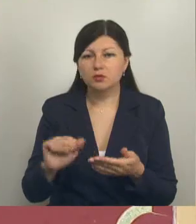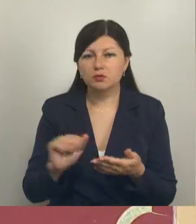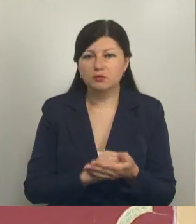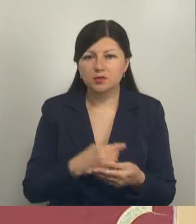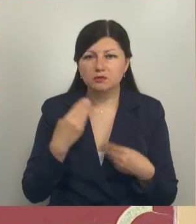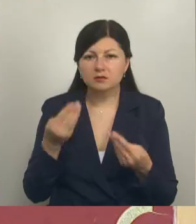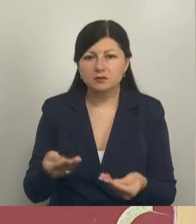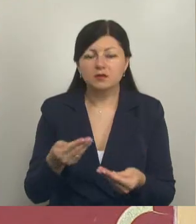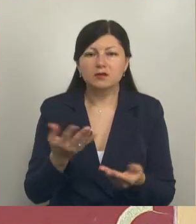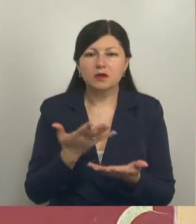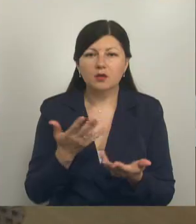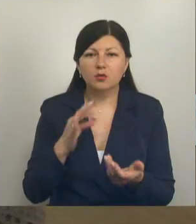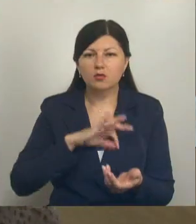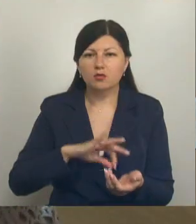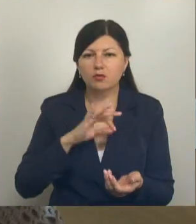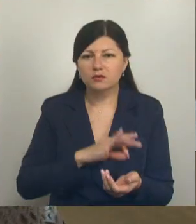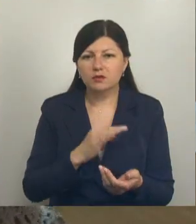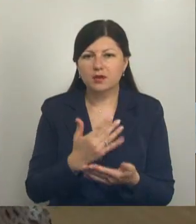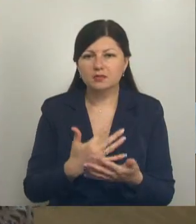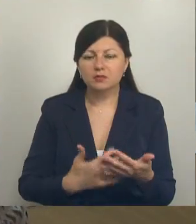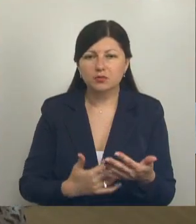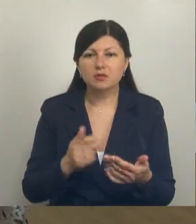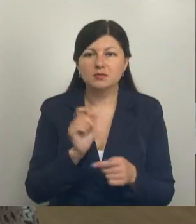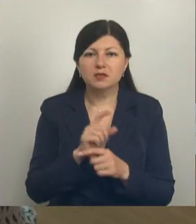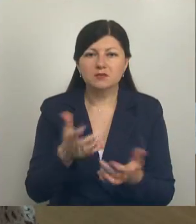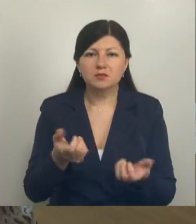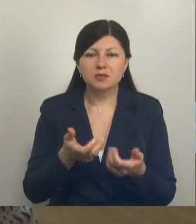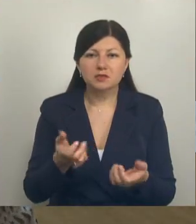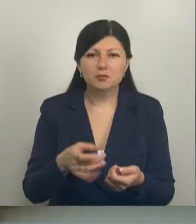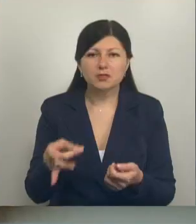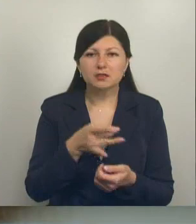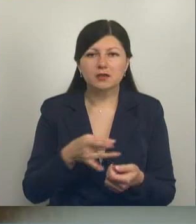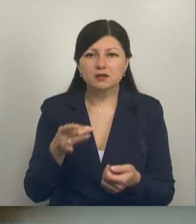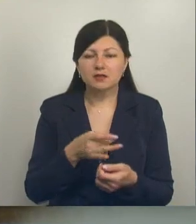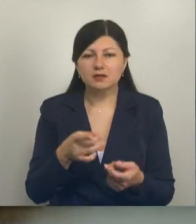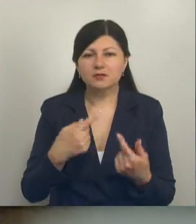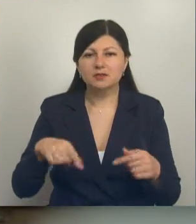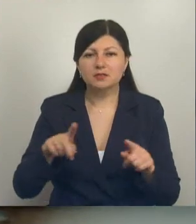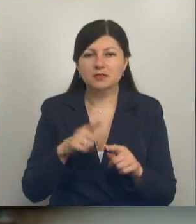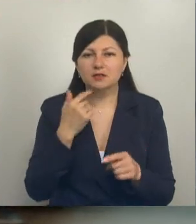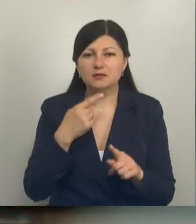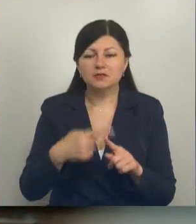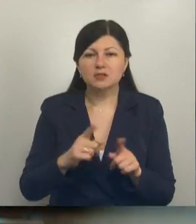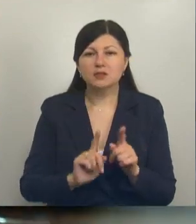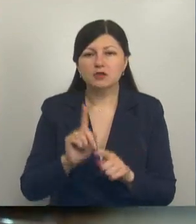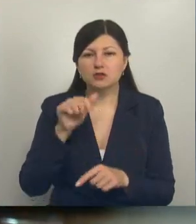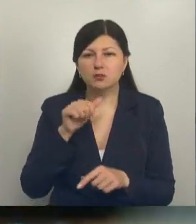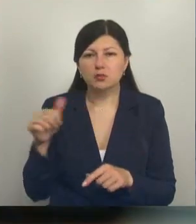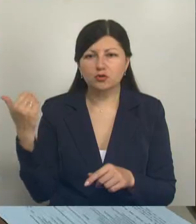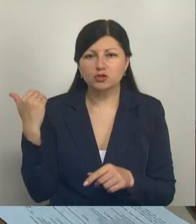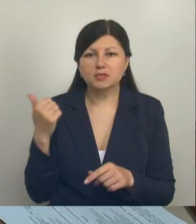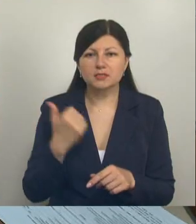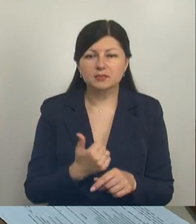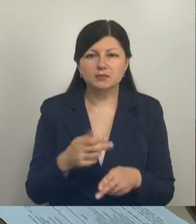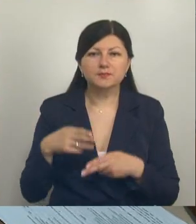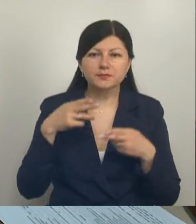подтверждающие ту или иную льготную категорию. Принимать заявки активисты регионального отделения Красного Креста начали на прошлой неделе. Выезжали